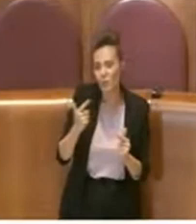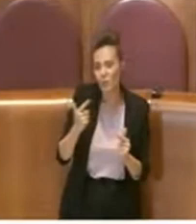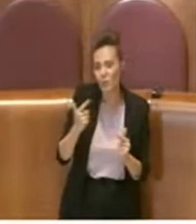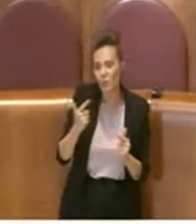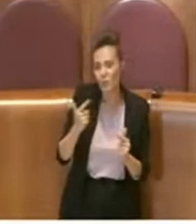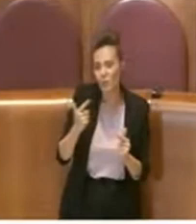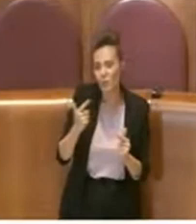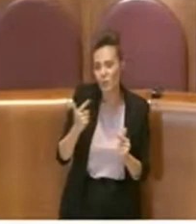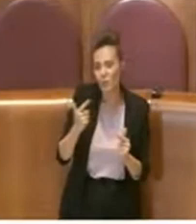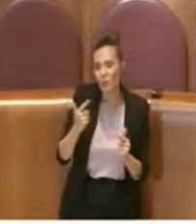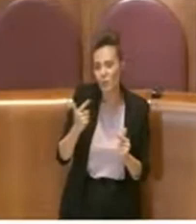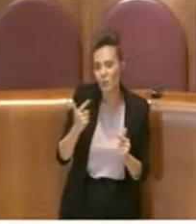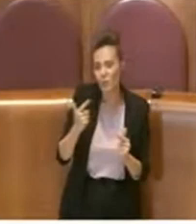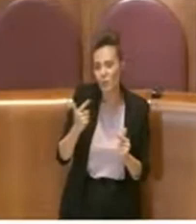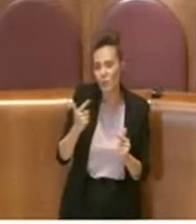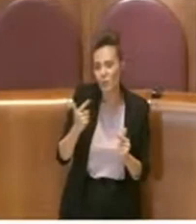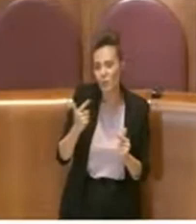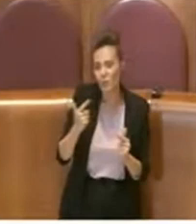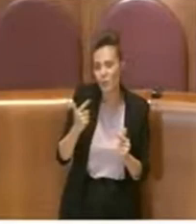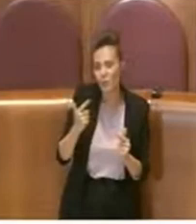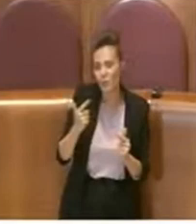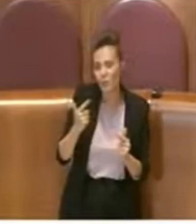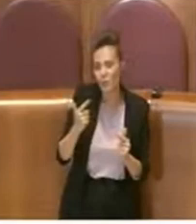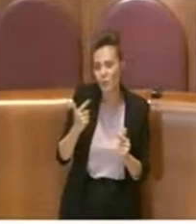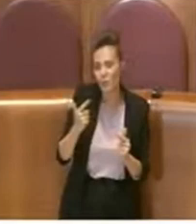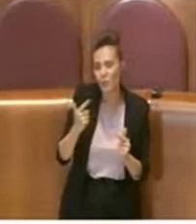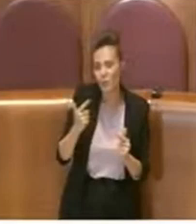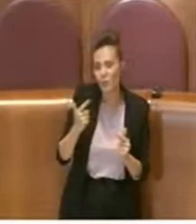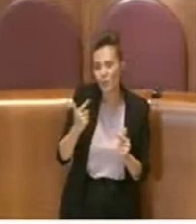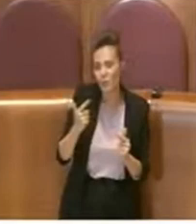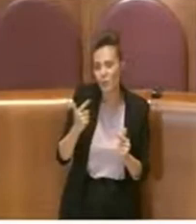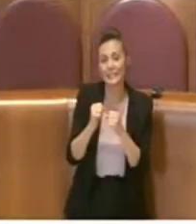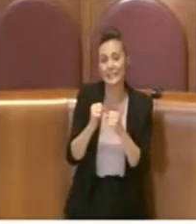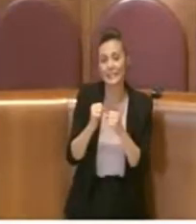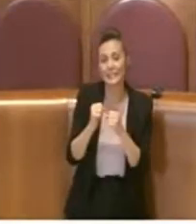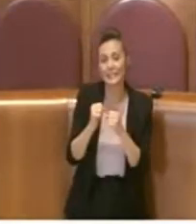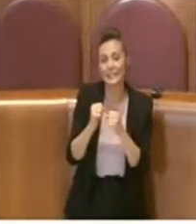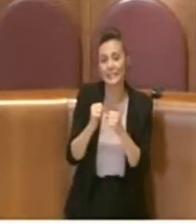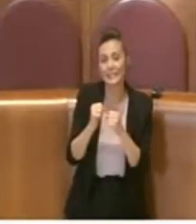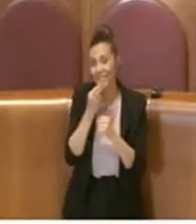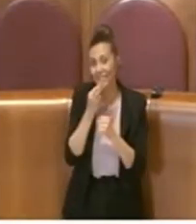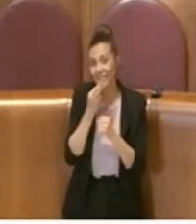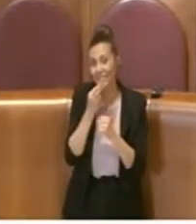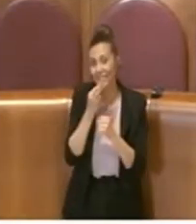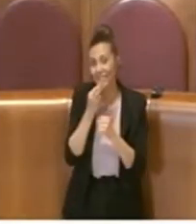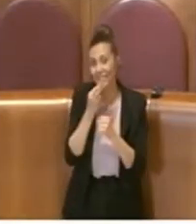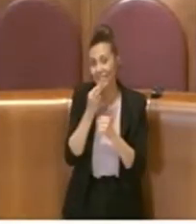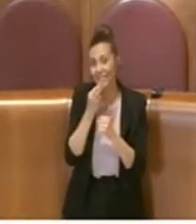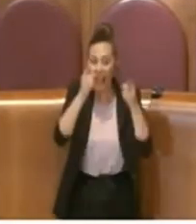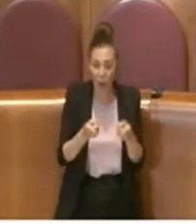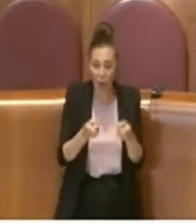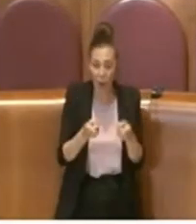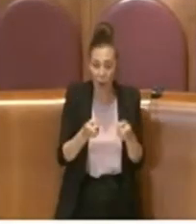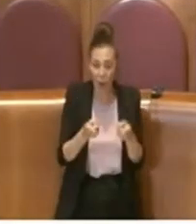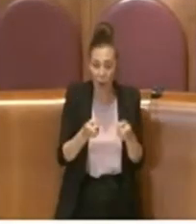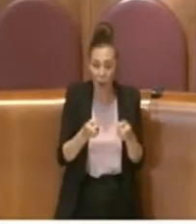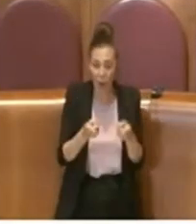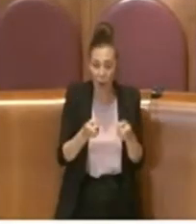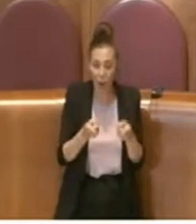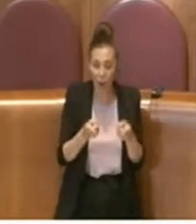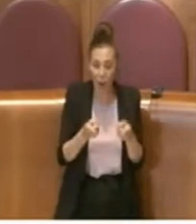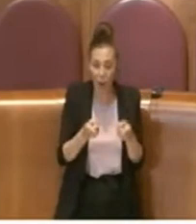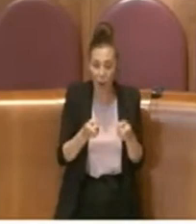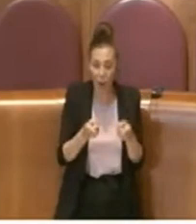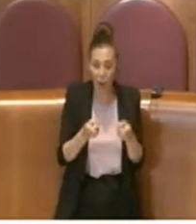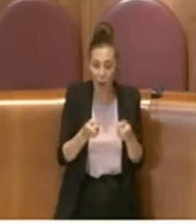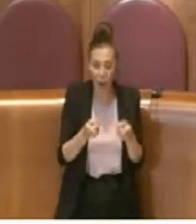pizzerie e i bar. Per questo motivo riteniamo che la perdita di coperti all'interno dei locali, anche per la paura umana